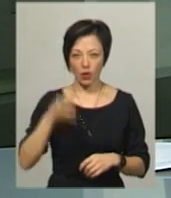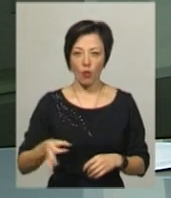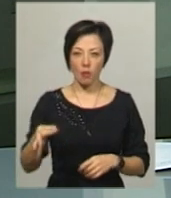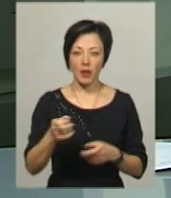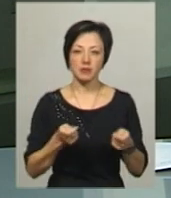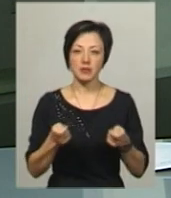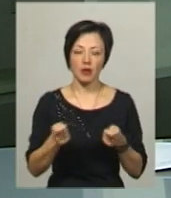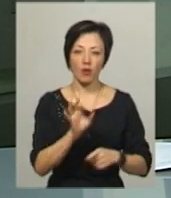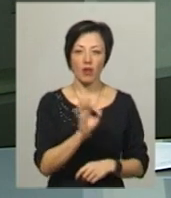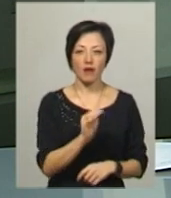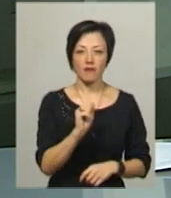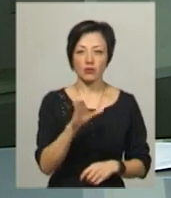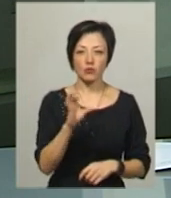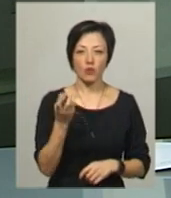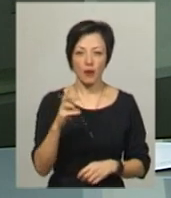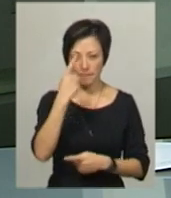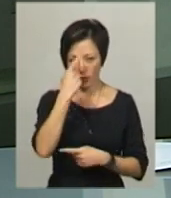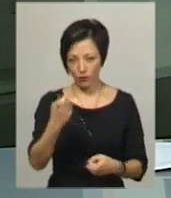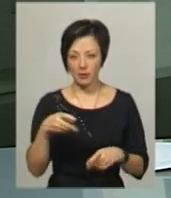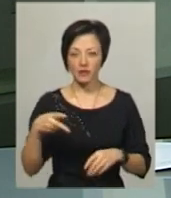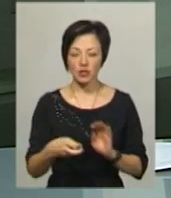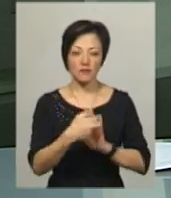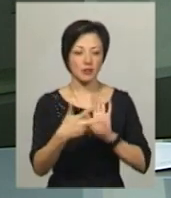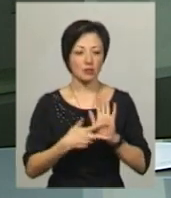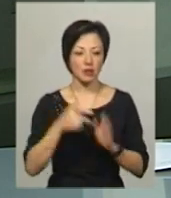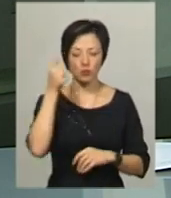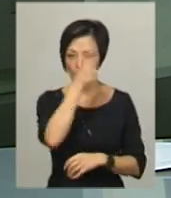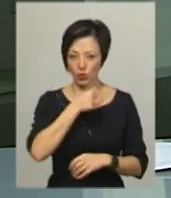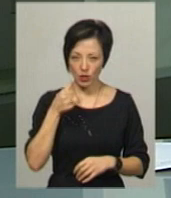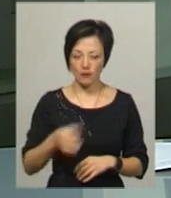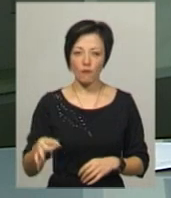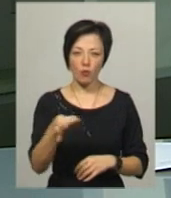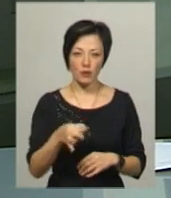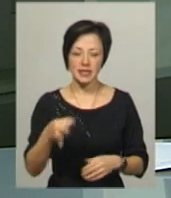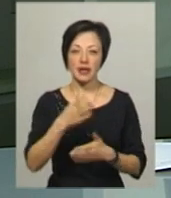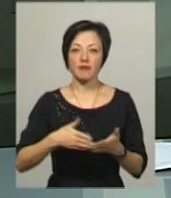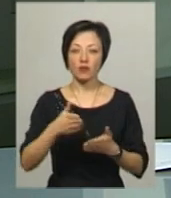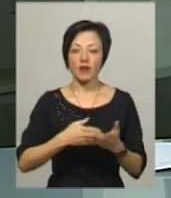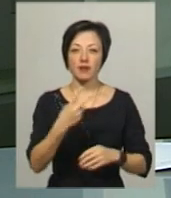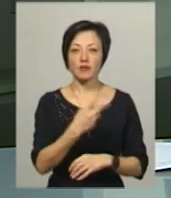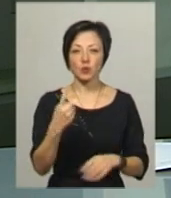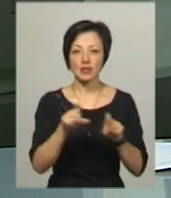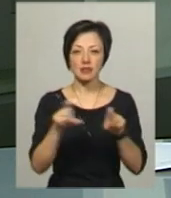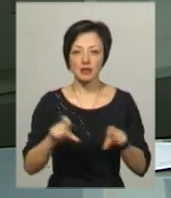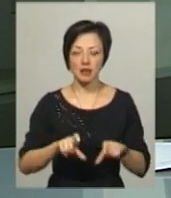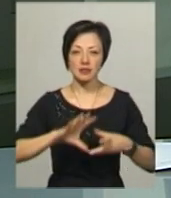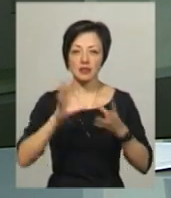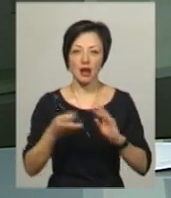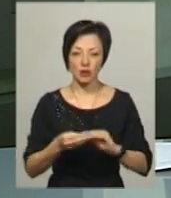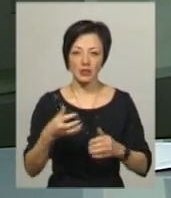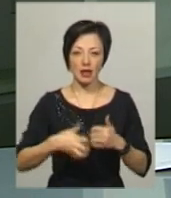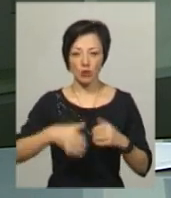облдержадміністрації Олег Фасоля повідомив. У 2018 році в області ліквідували 21 заклад загальної